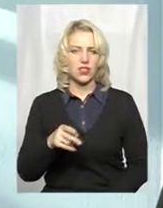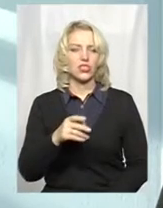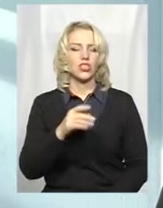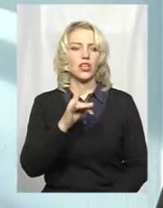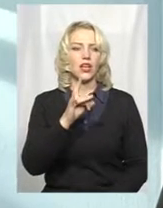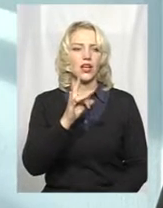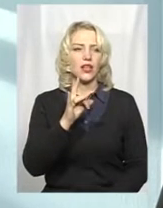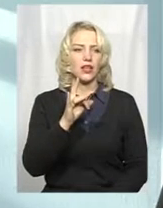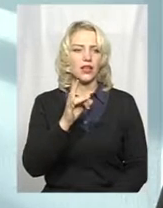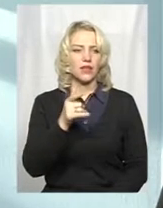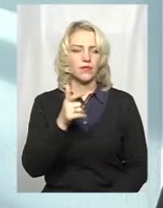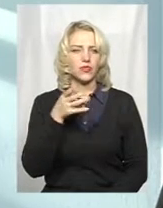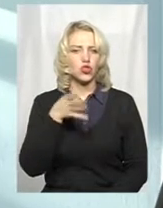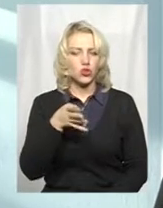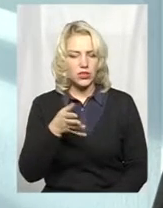тисячі гривень,